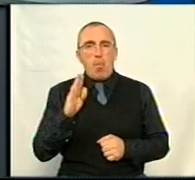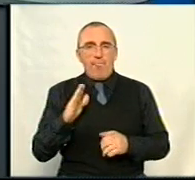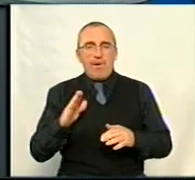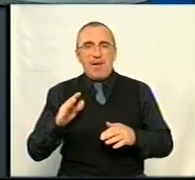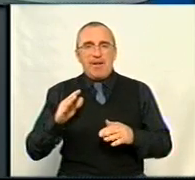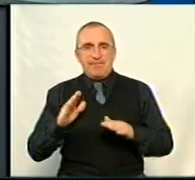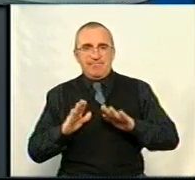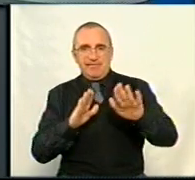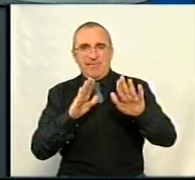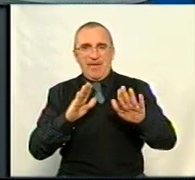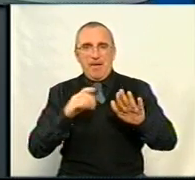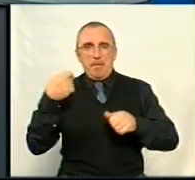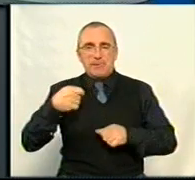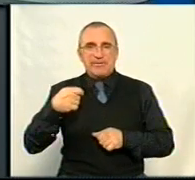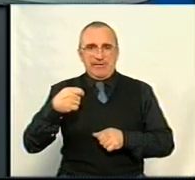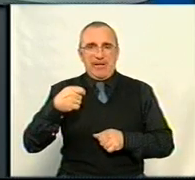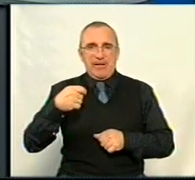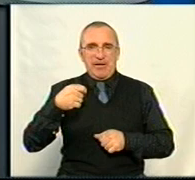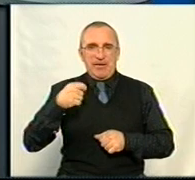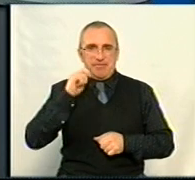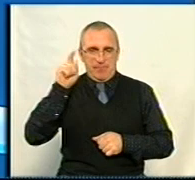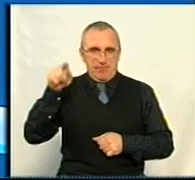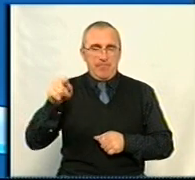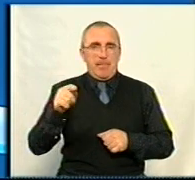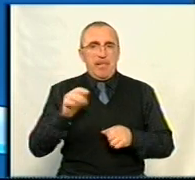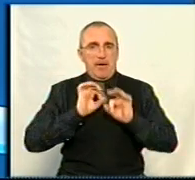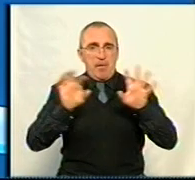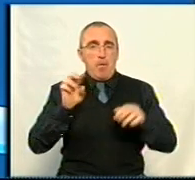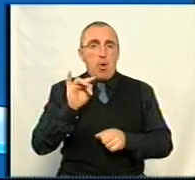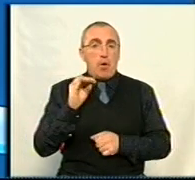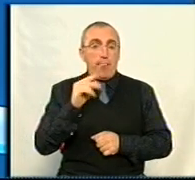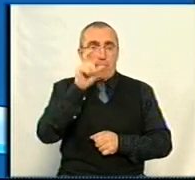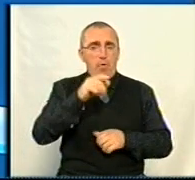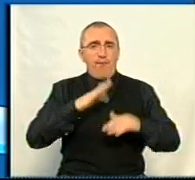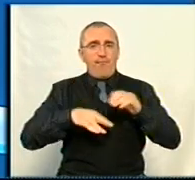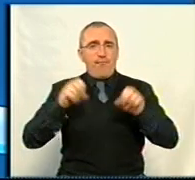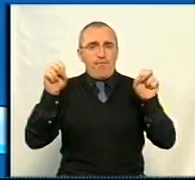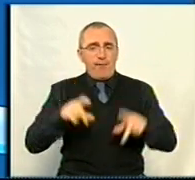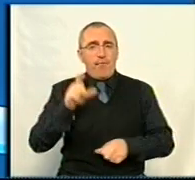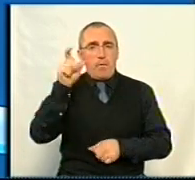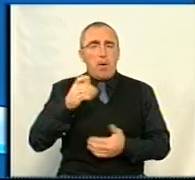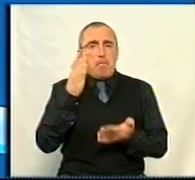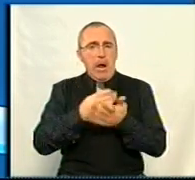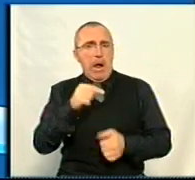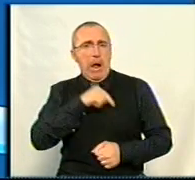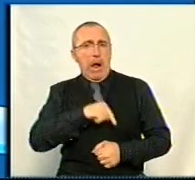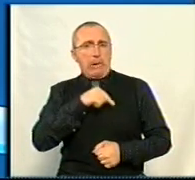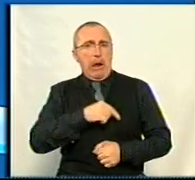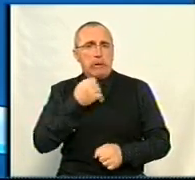Офісу Президента, представляючи вас, казав ось наступне. Цитую. Андрій Богданович, дуже фахова людина, яка має характер.